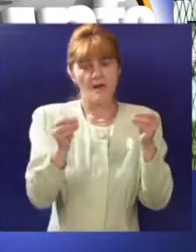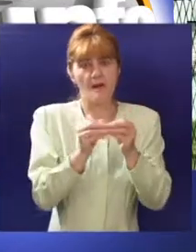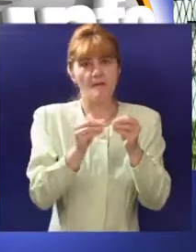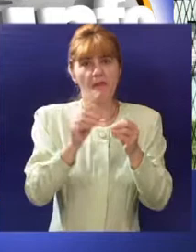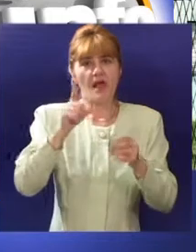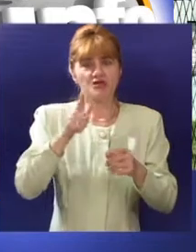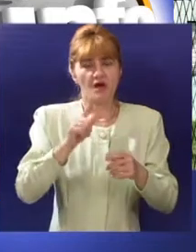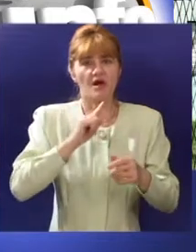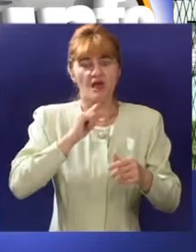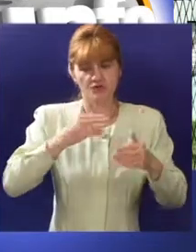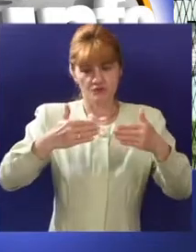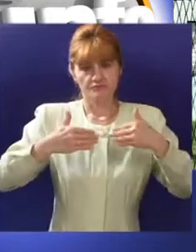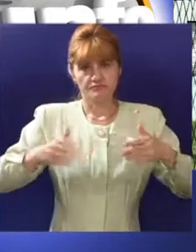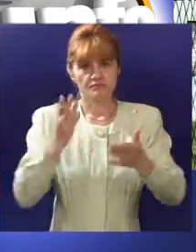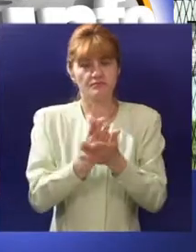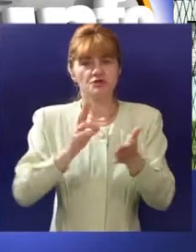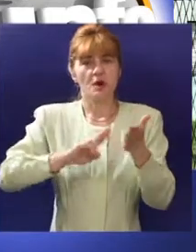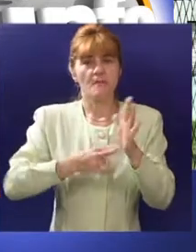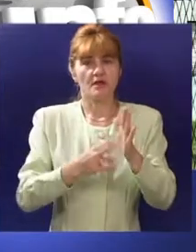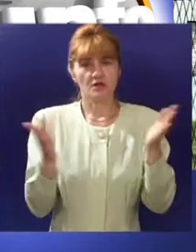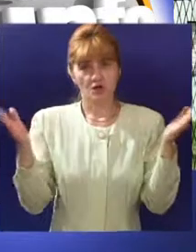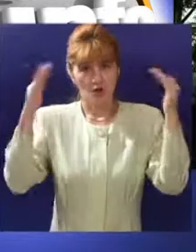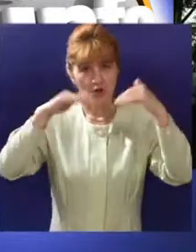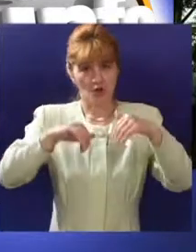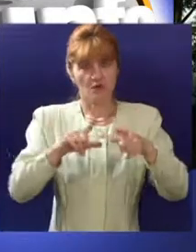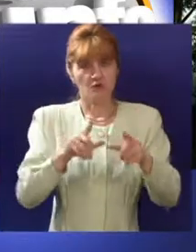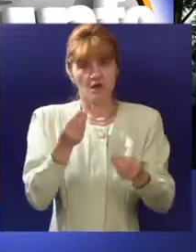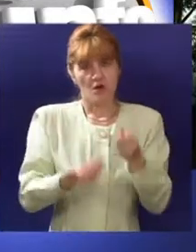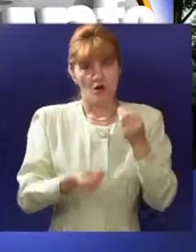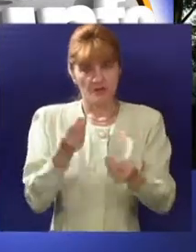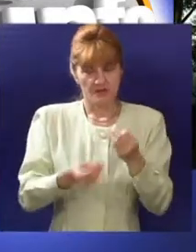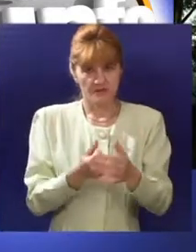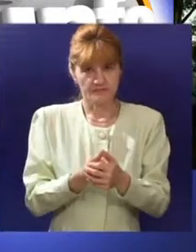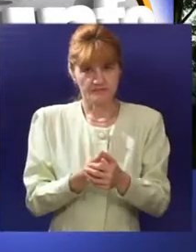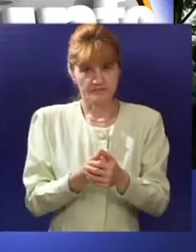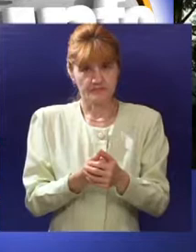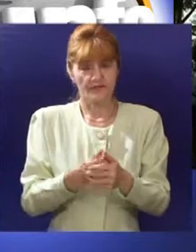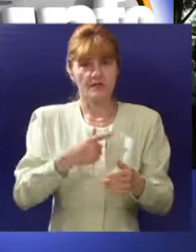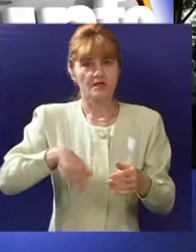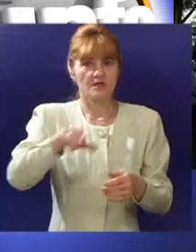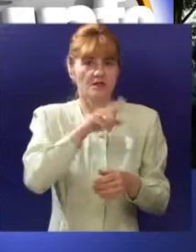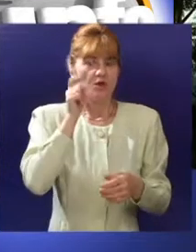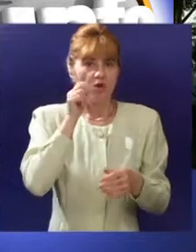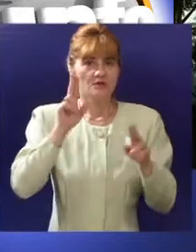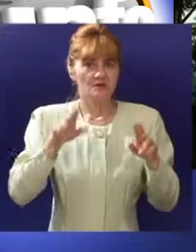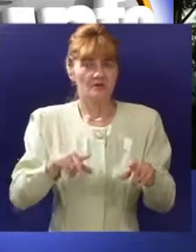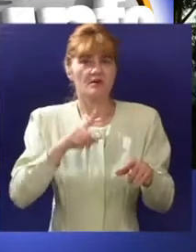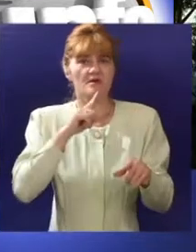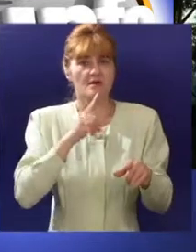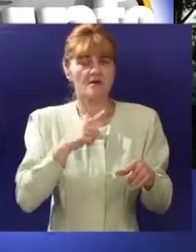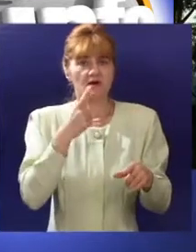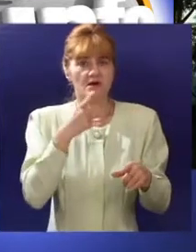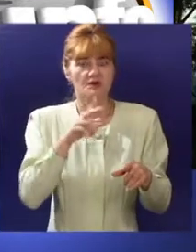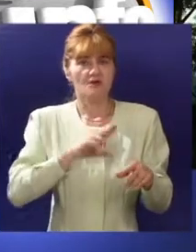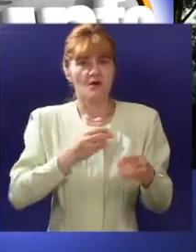Blaška Rajića i Senčanski put predviđeno je rušenje obdaništa koje se nalazi u naselju Tokio. Stanari smatraju da u gradu ima